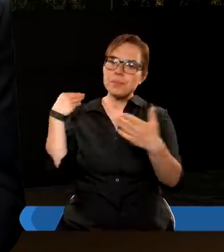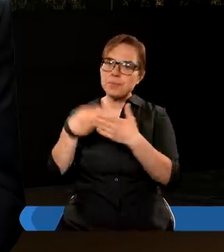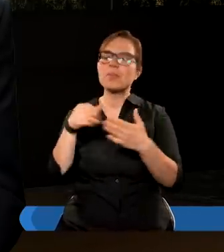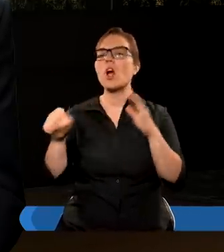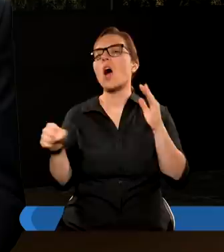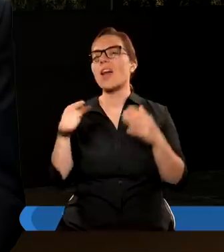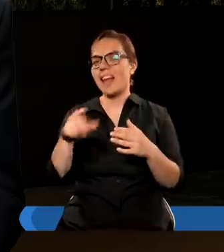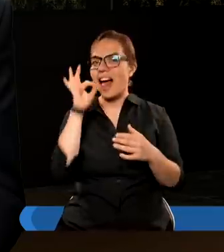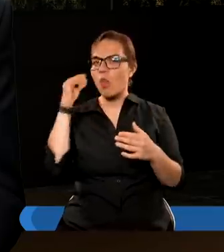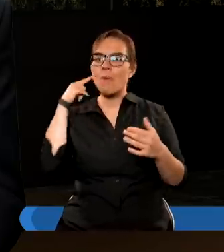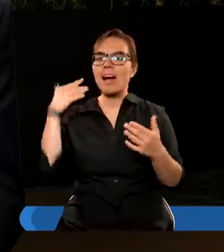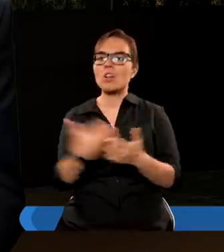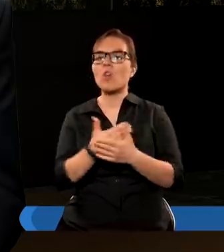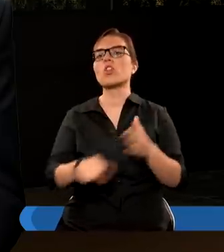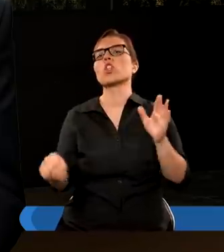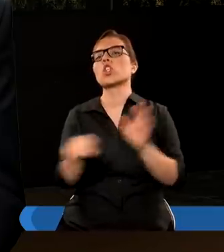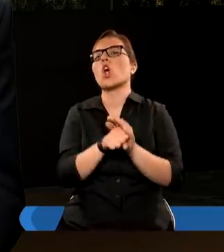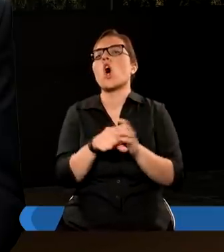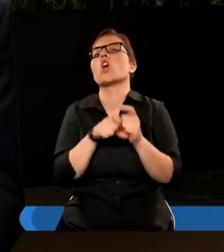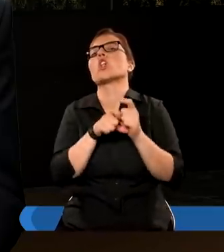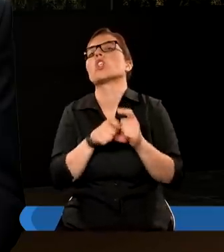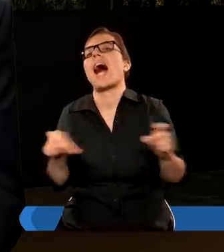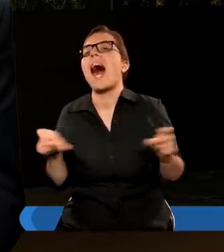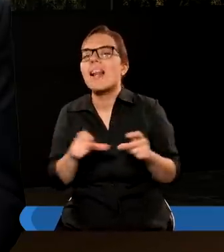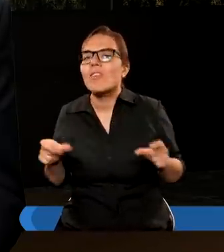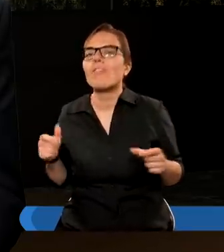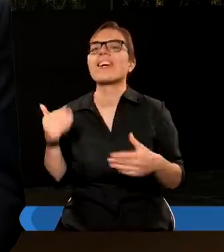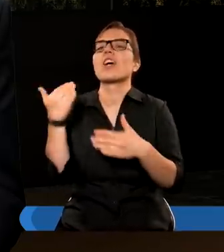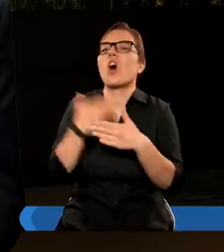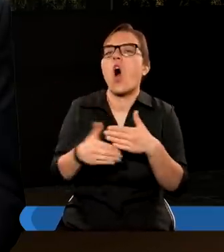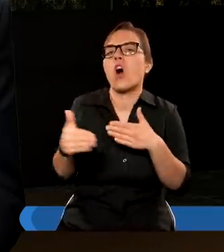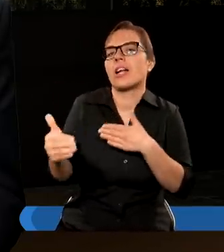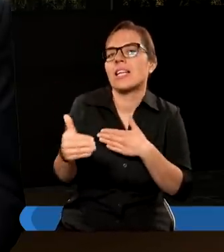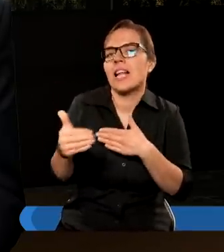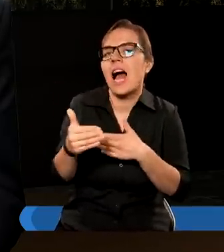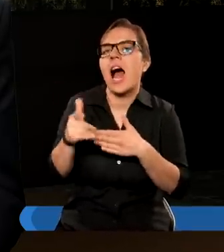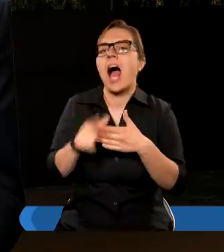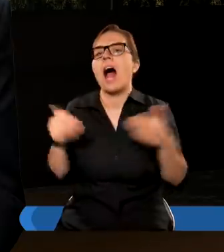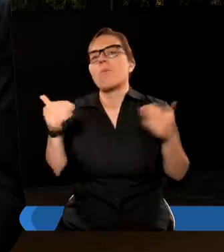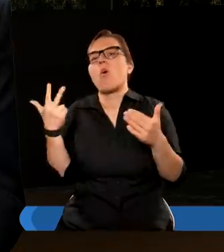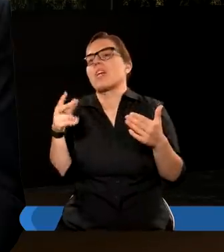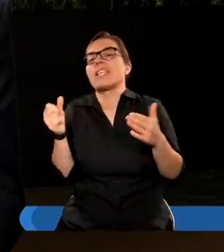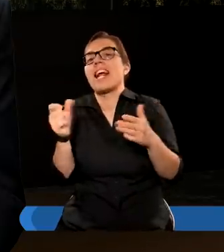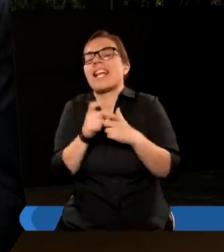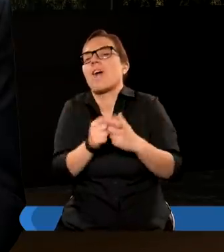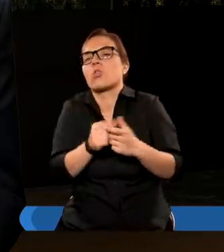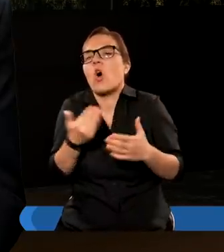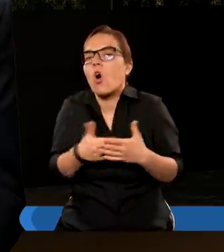nowina do czasów końca, ale może nie aż tak całkiem do końca.